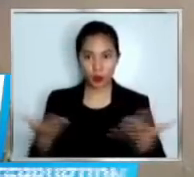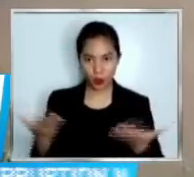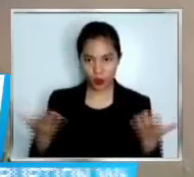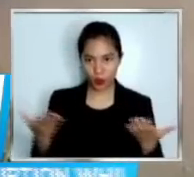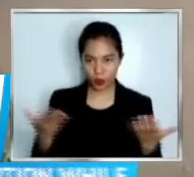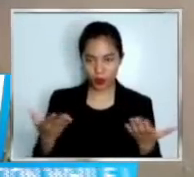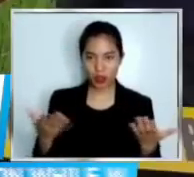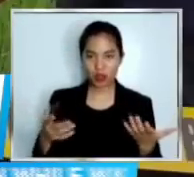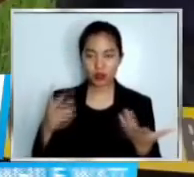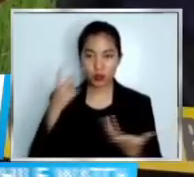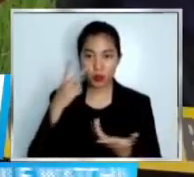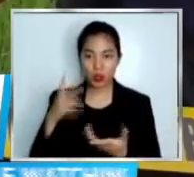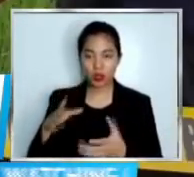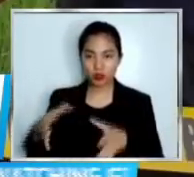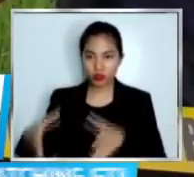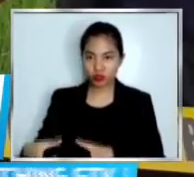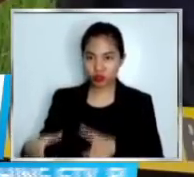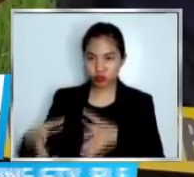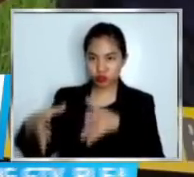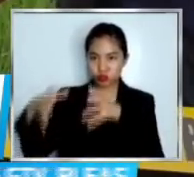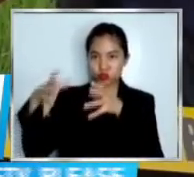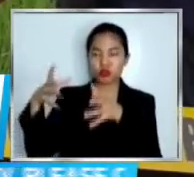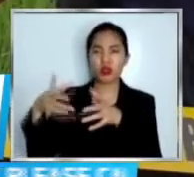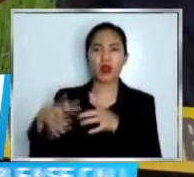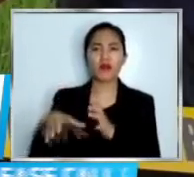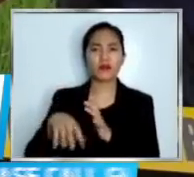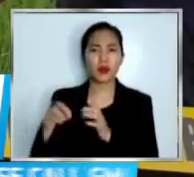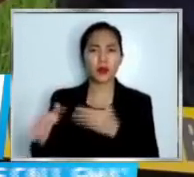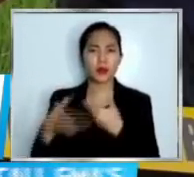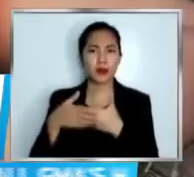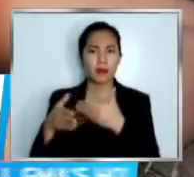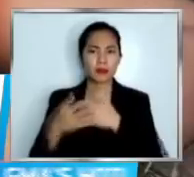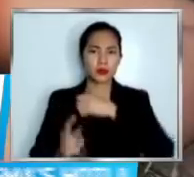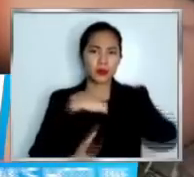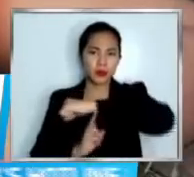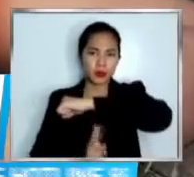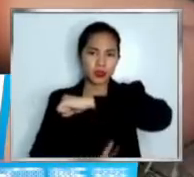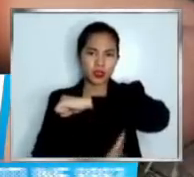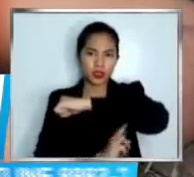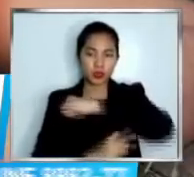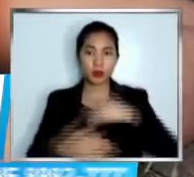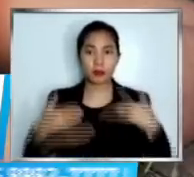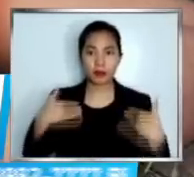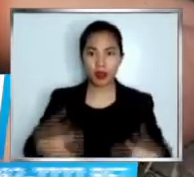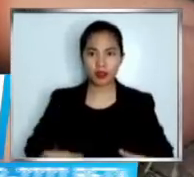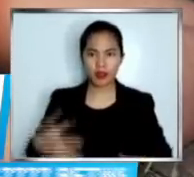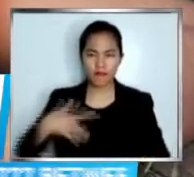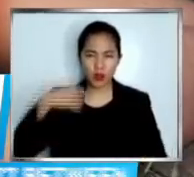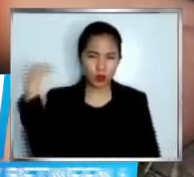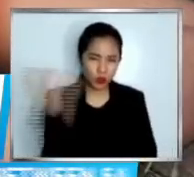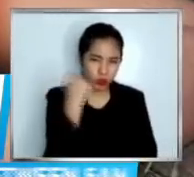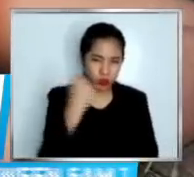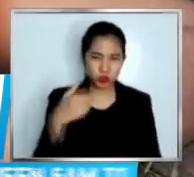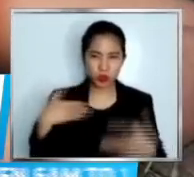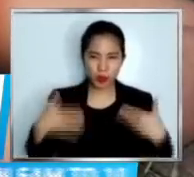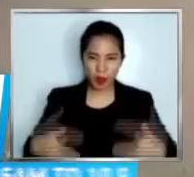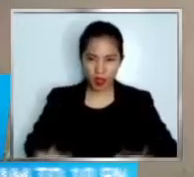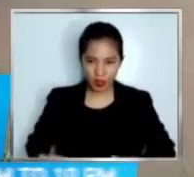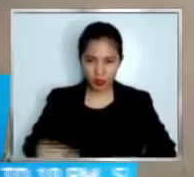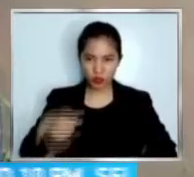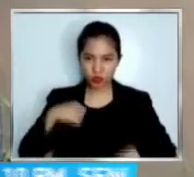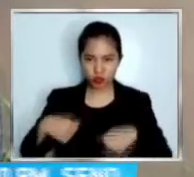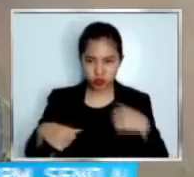malapit sa Buntun Bridge sa barangay Madarulog tad-tad ng saksak ang katawan ng biktima inaalam pa ang kanyang